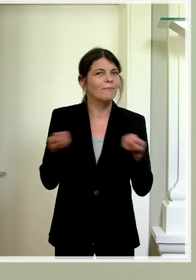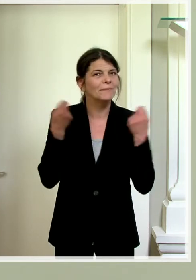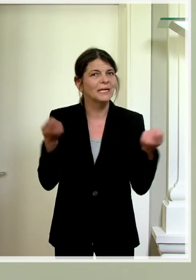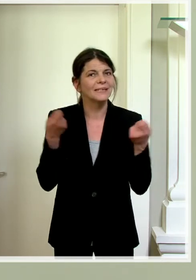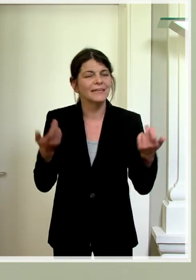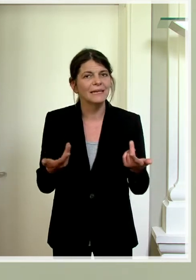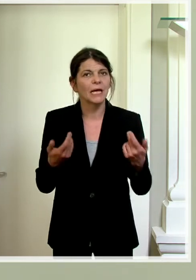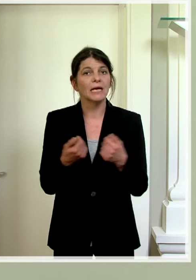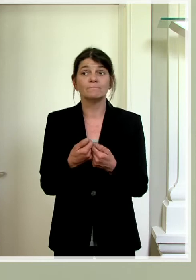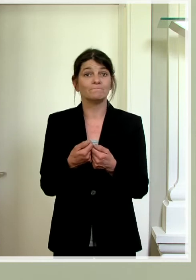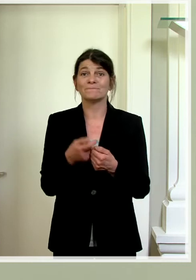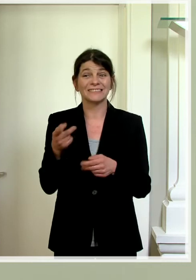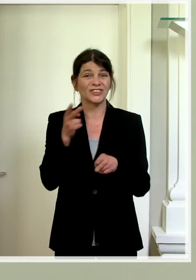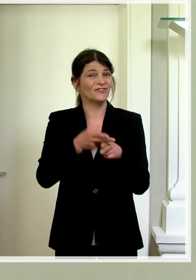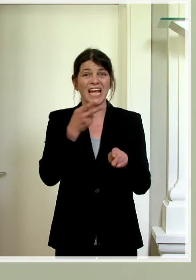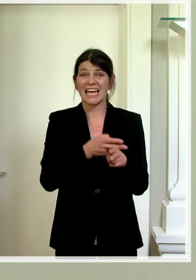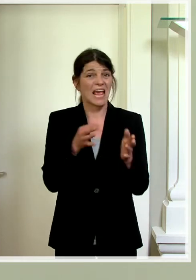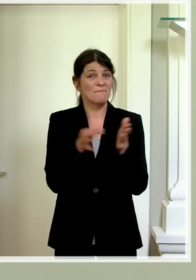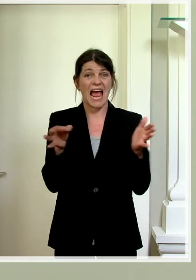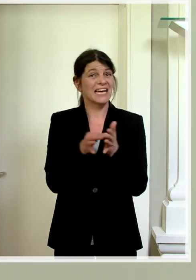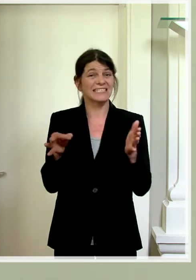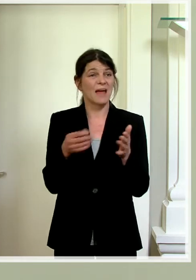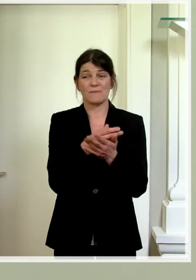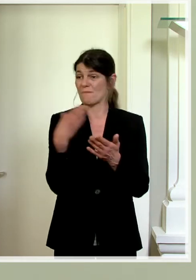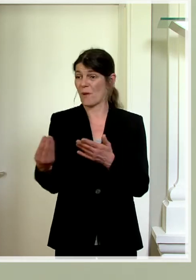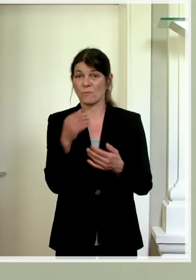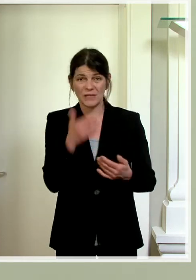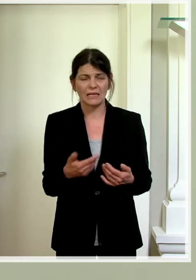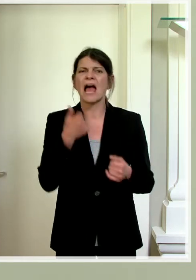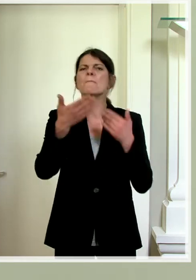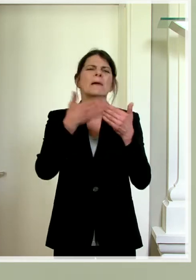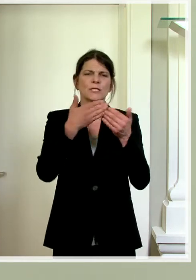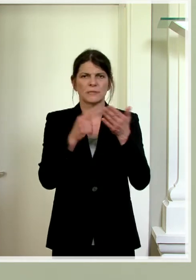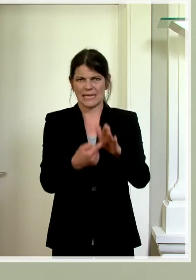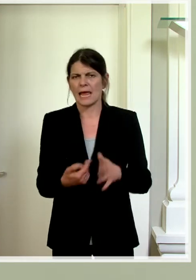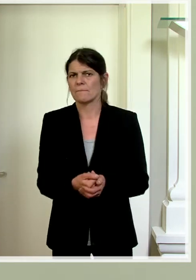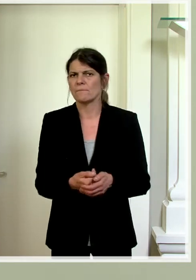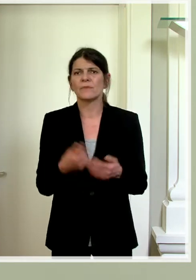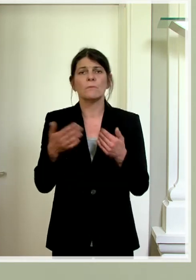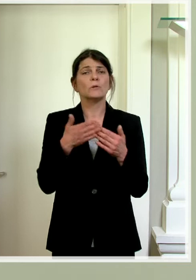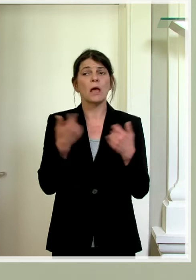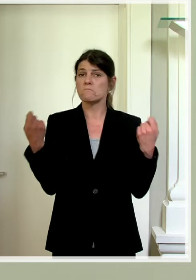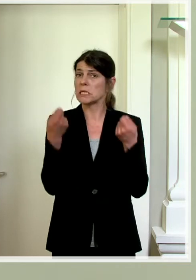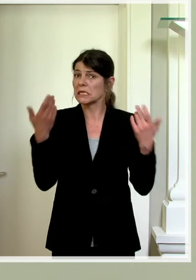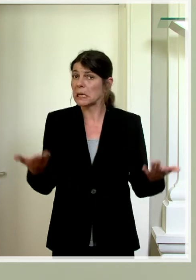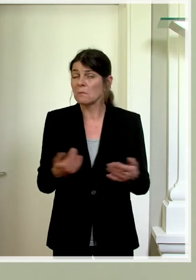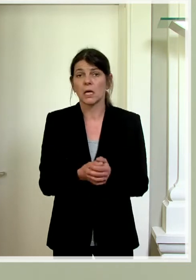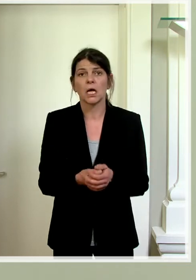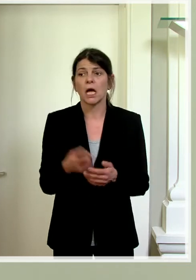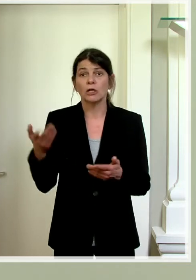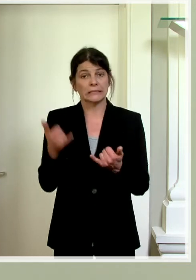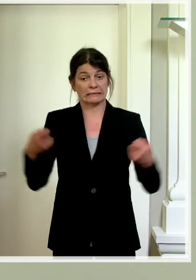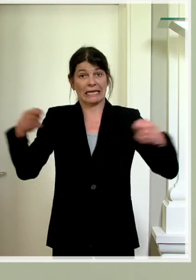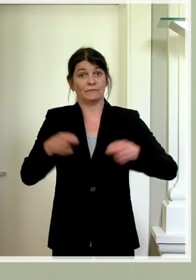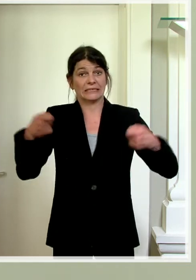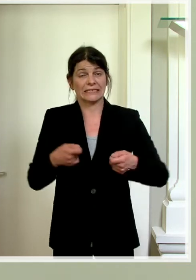eben nicht von den staatlichen Maßnahmen berücksichtigt wurden. Ich kann ein Beispiel machen. Wenn beispielsweise ein Betrieb vielleicht investiert